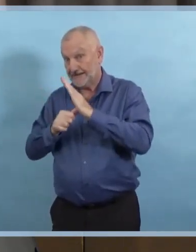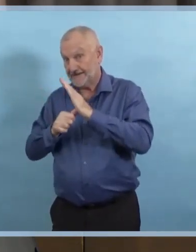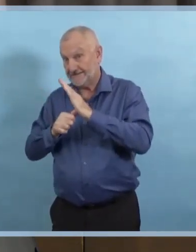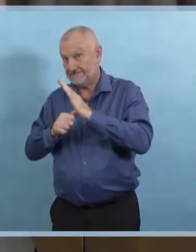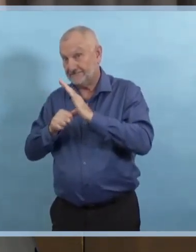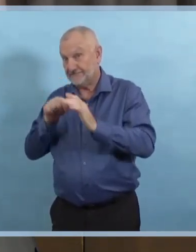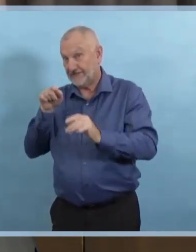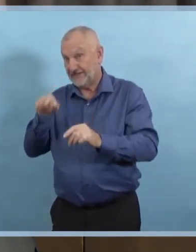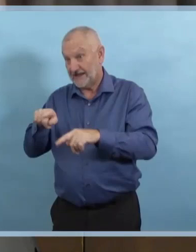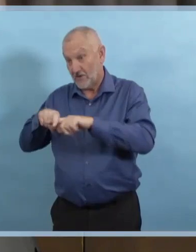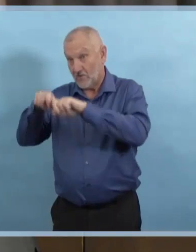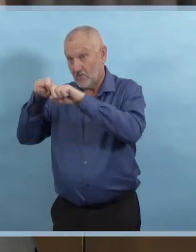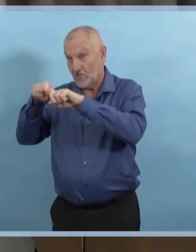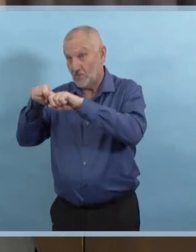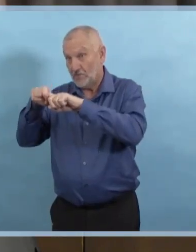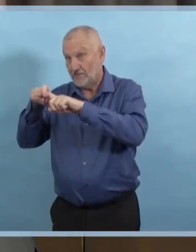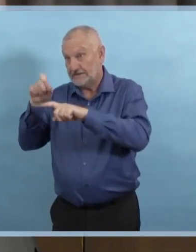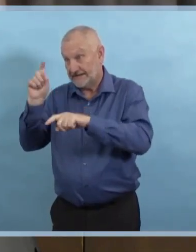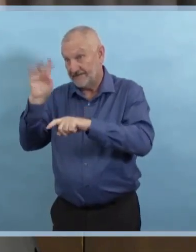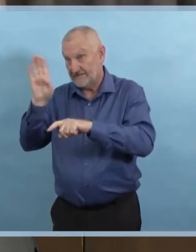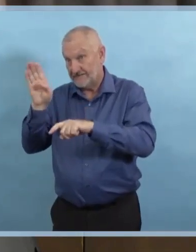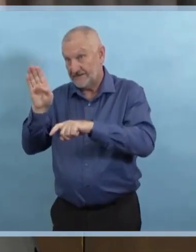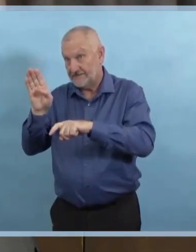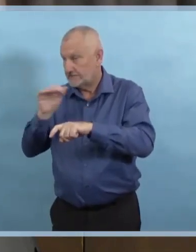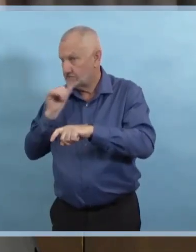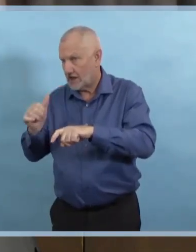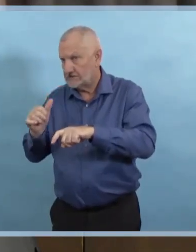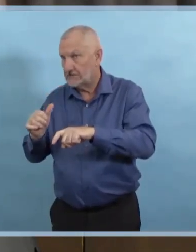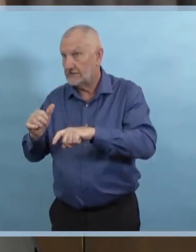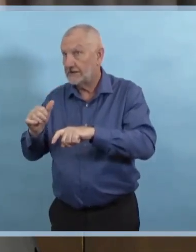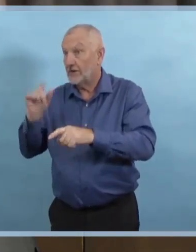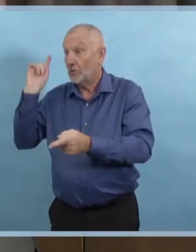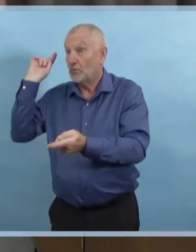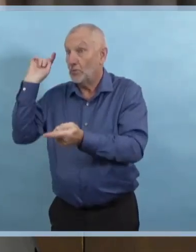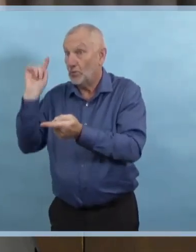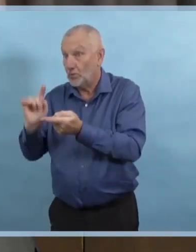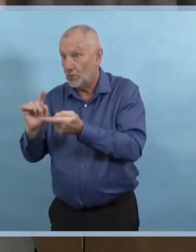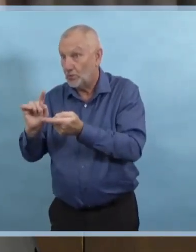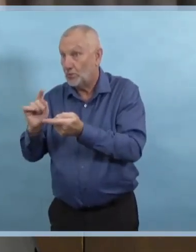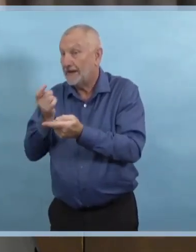de répondre à la charge de travail actuelle. Merci. Pourquoi?